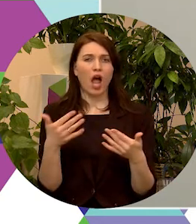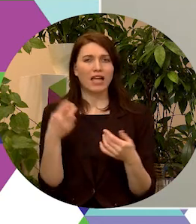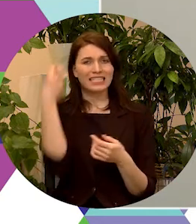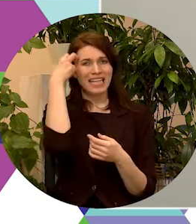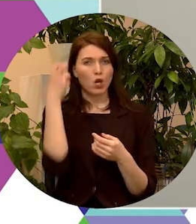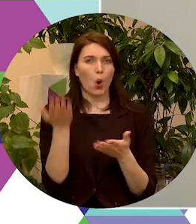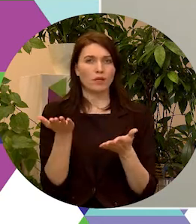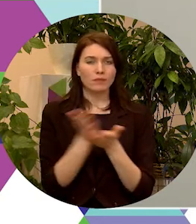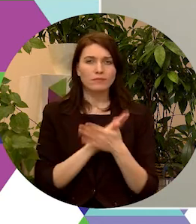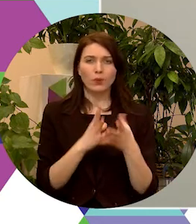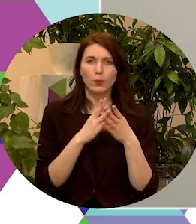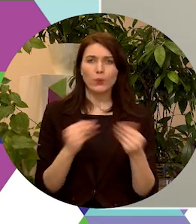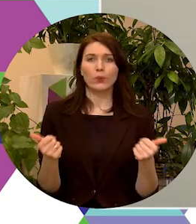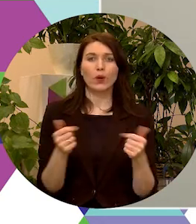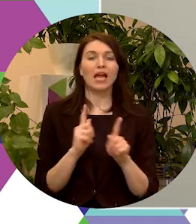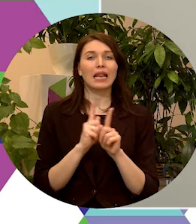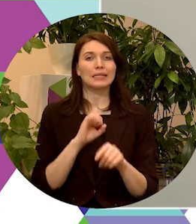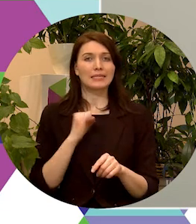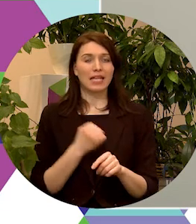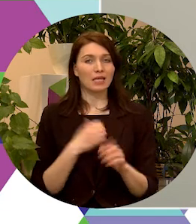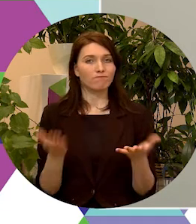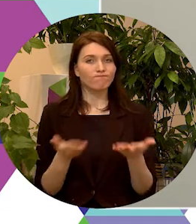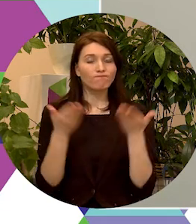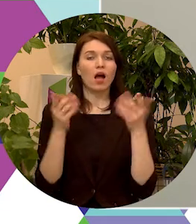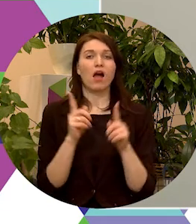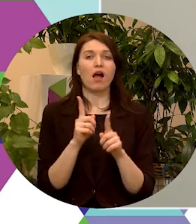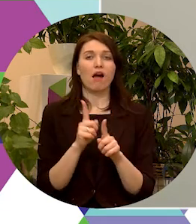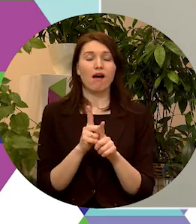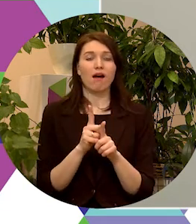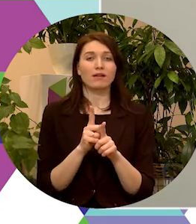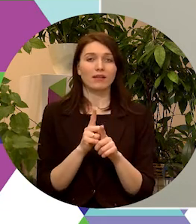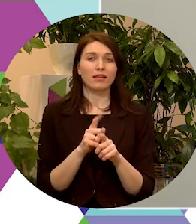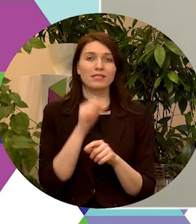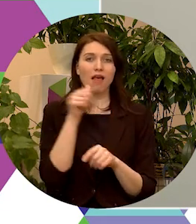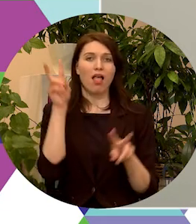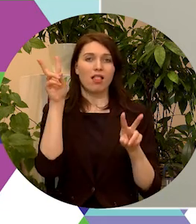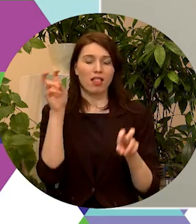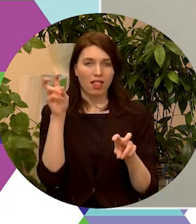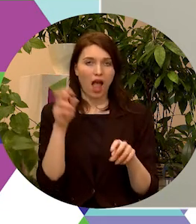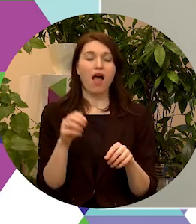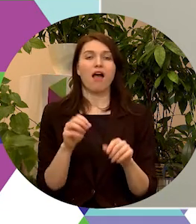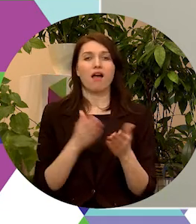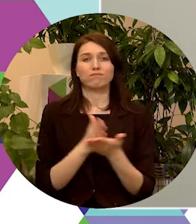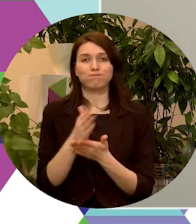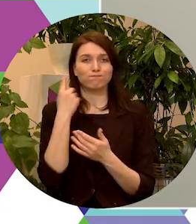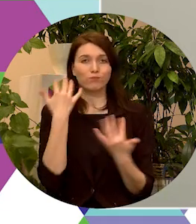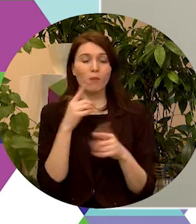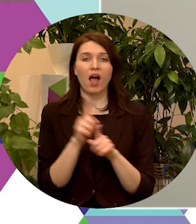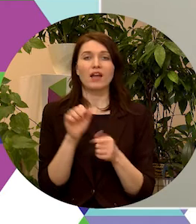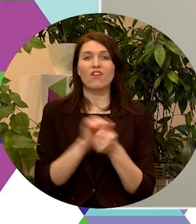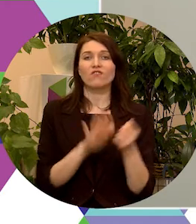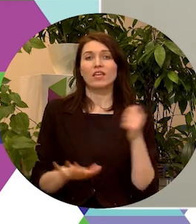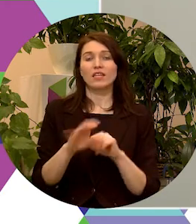mazināšana, līdzsiesības veicināšana un, protams, zaļāk kursu īstenošana un bidei draudzīgas